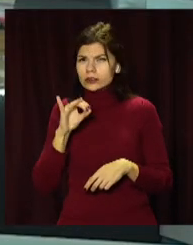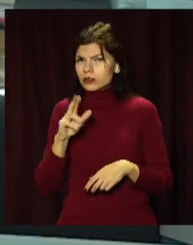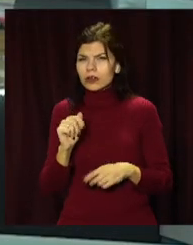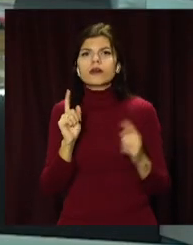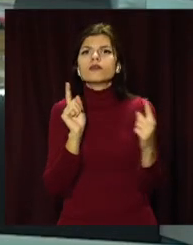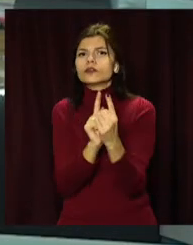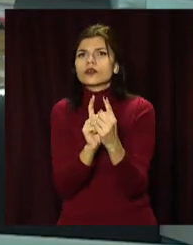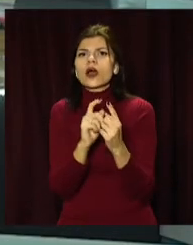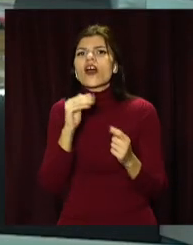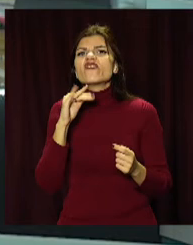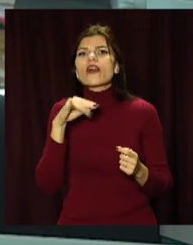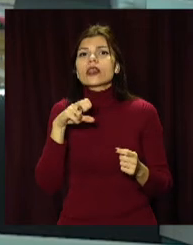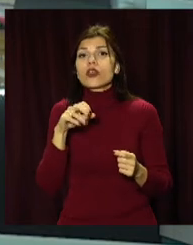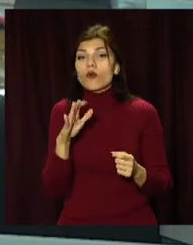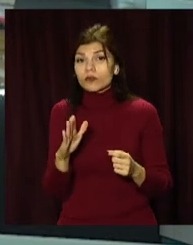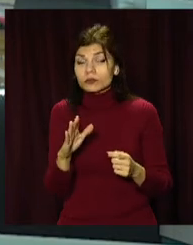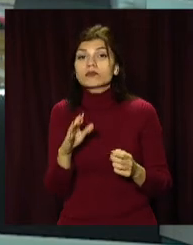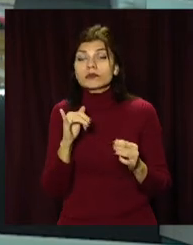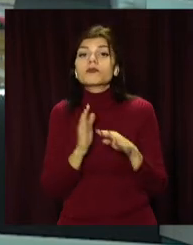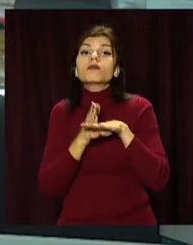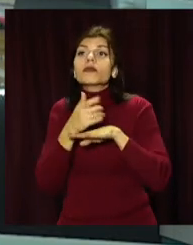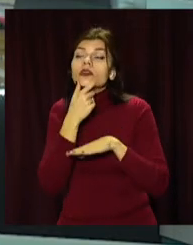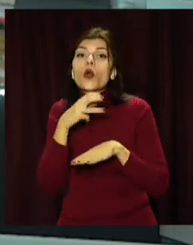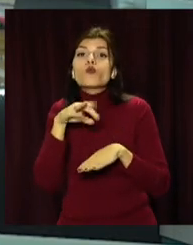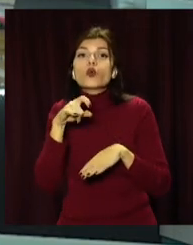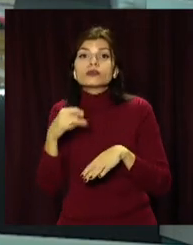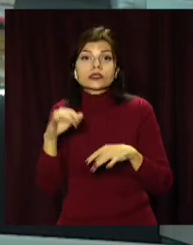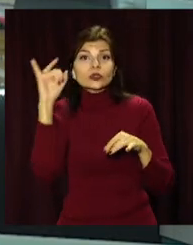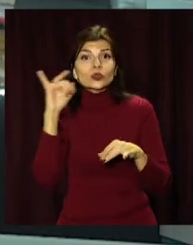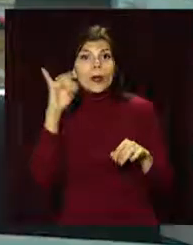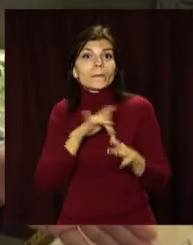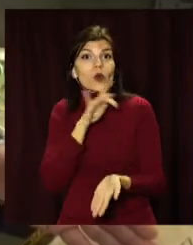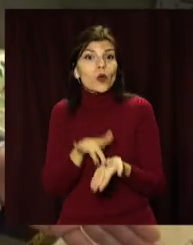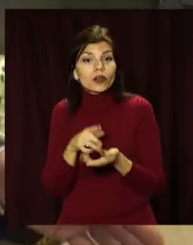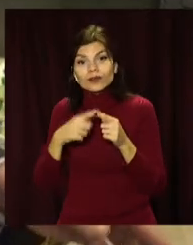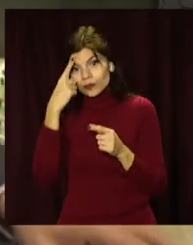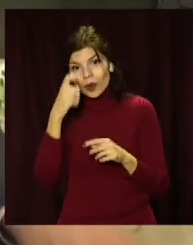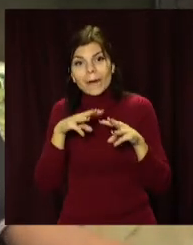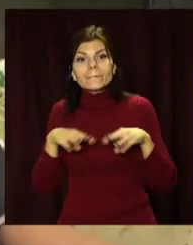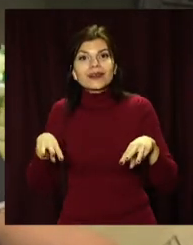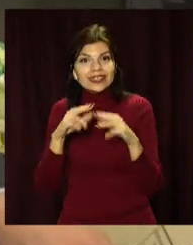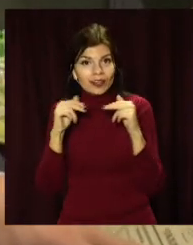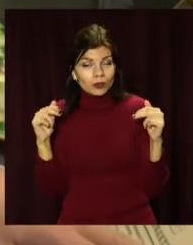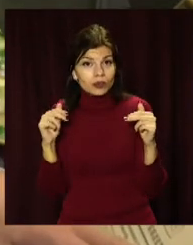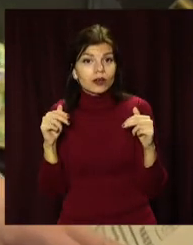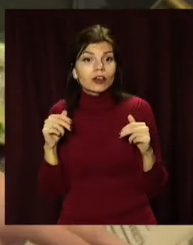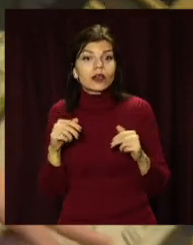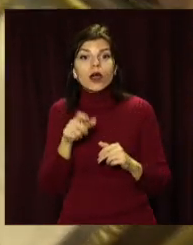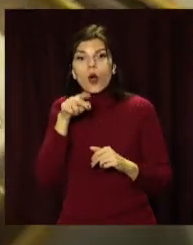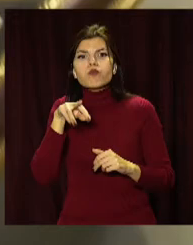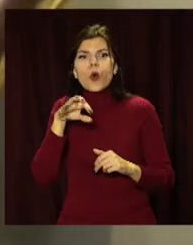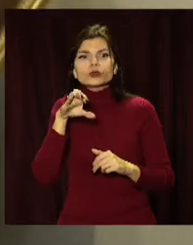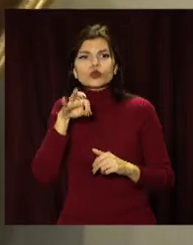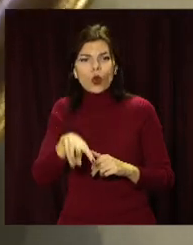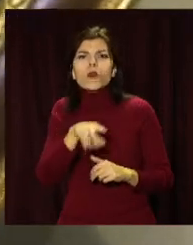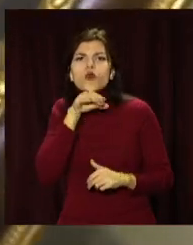очільником Дніпра Борисом Філатовим та відвідав новий музей історії міста. Про це повідомили у Дніпровській міськраді. Посол – професійний